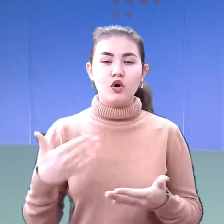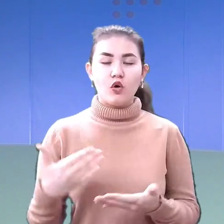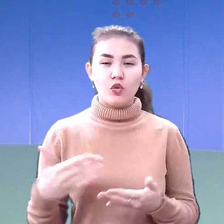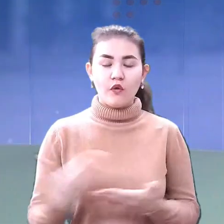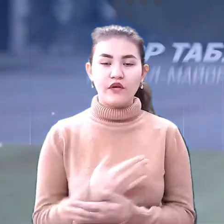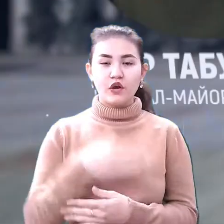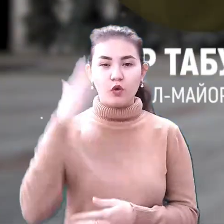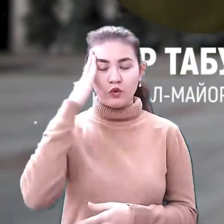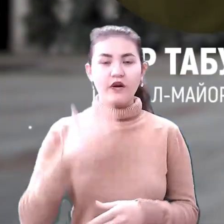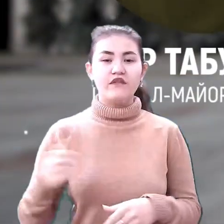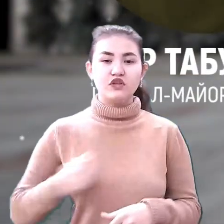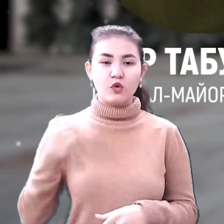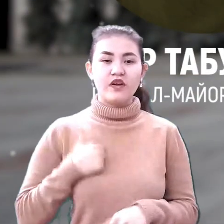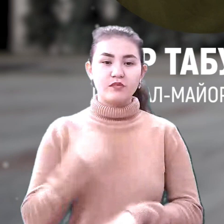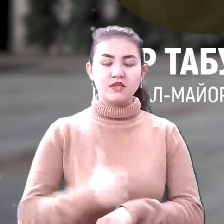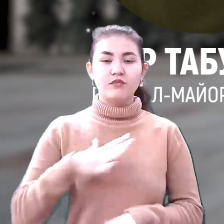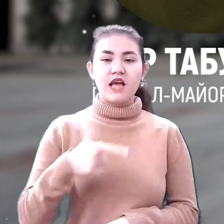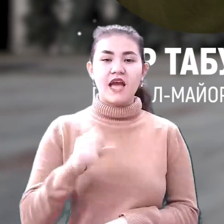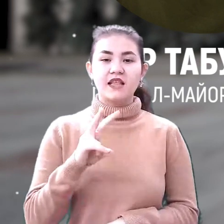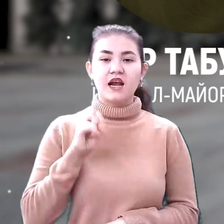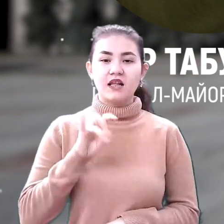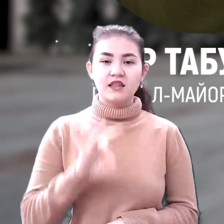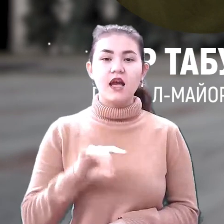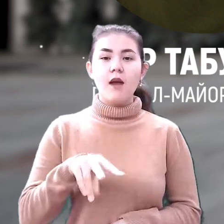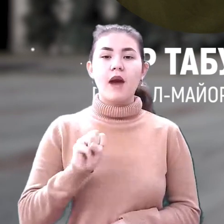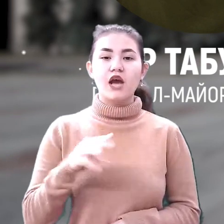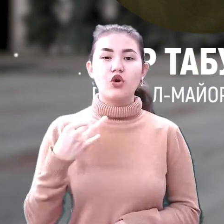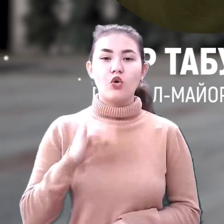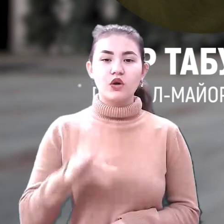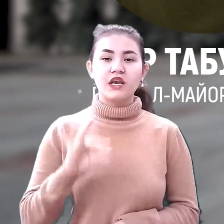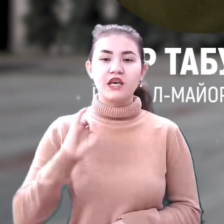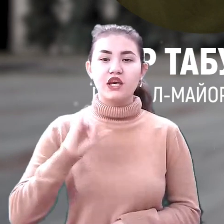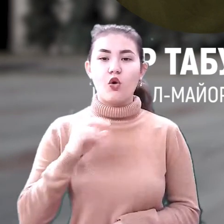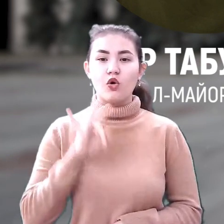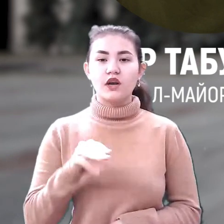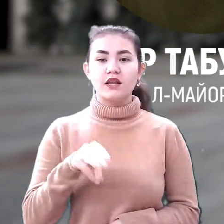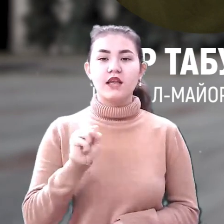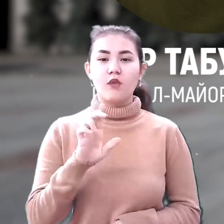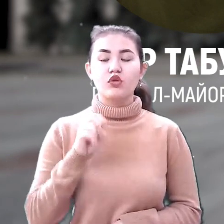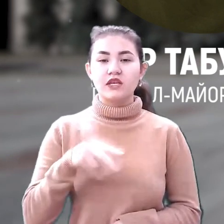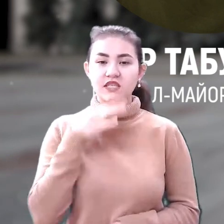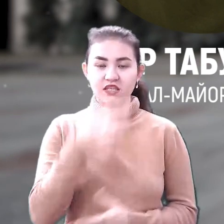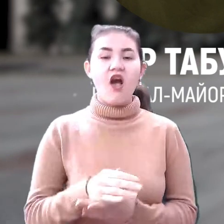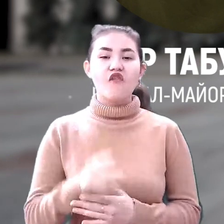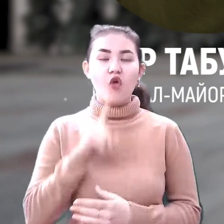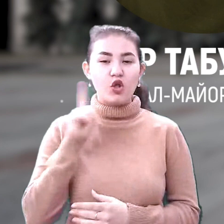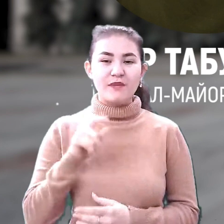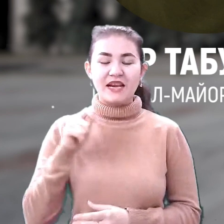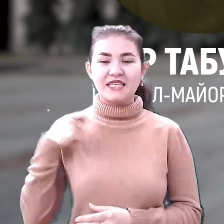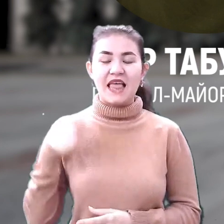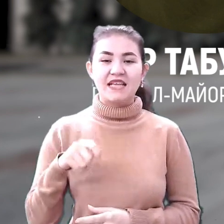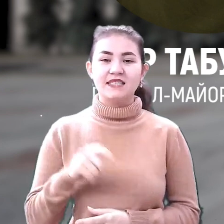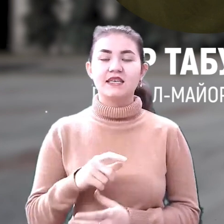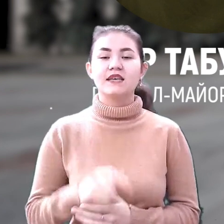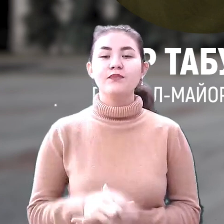адміністрації. Ним став генерал-майор Ігор Табурець. Таке рішення ухвалив президент України Володимир Зеленський. Оказ про призначення